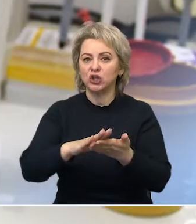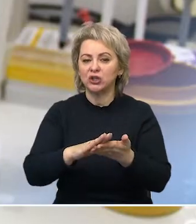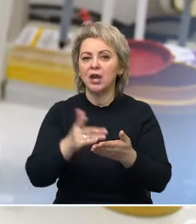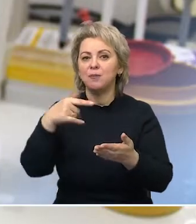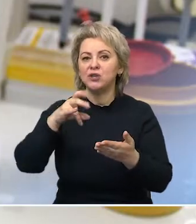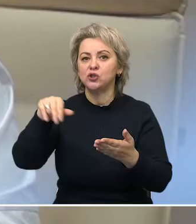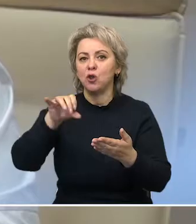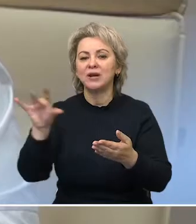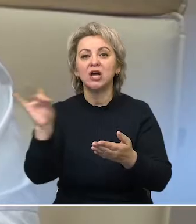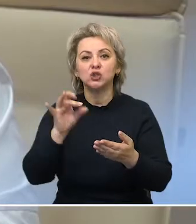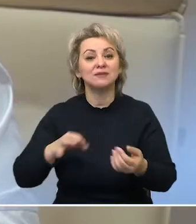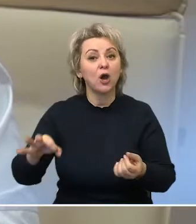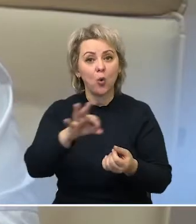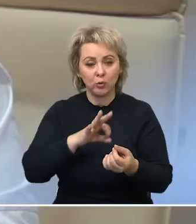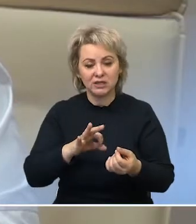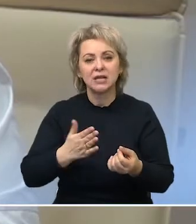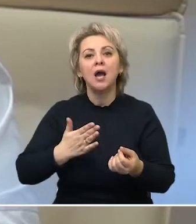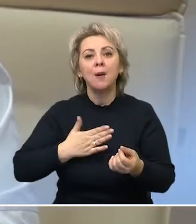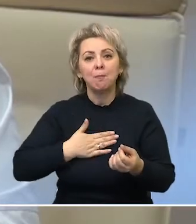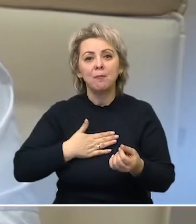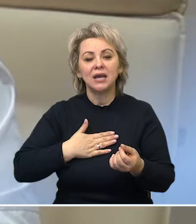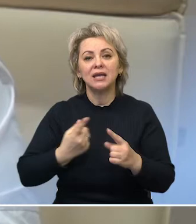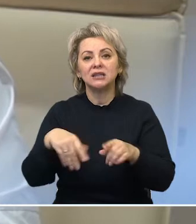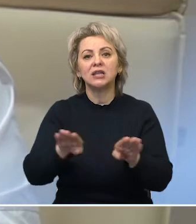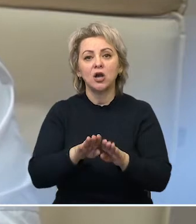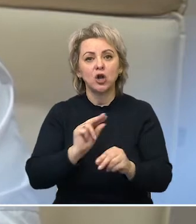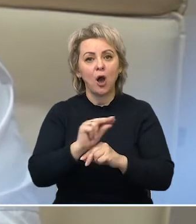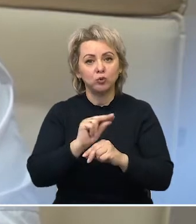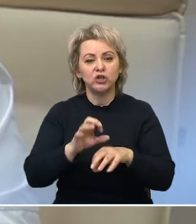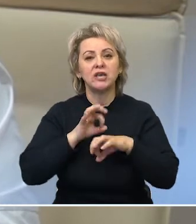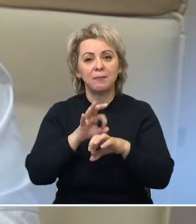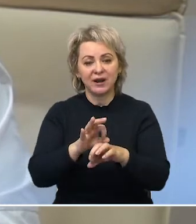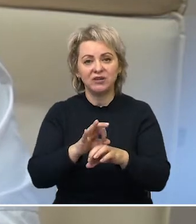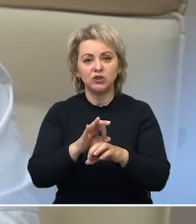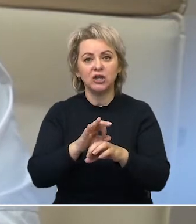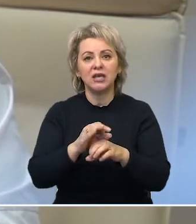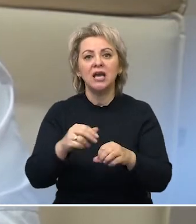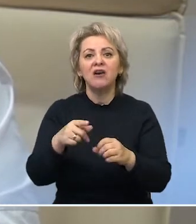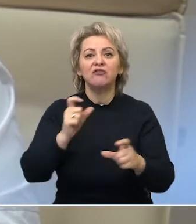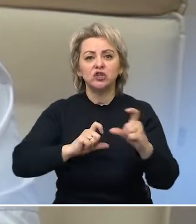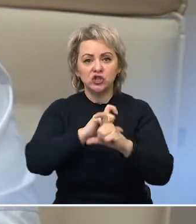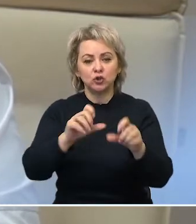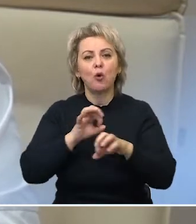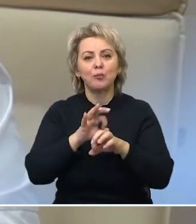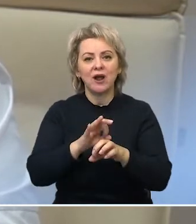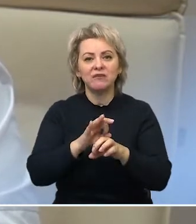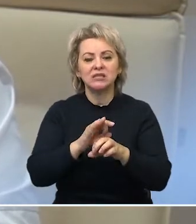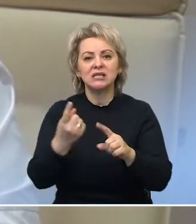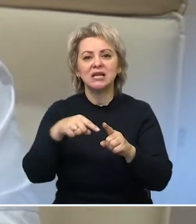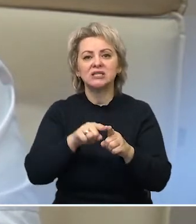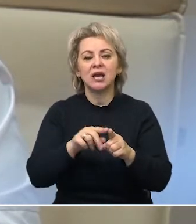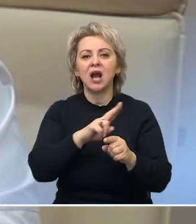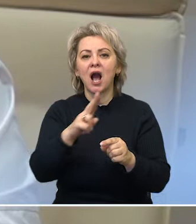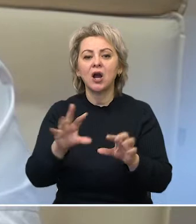Ростовской области. Мы проходили также обучение, противочумный институт проводил, о том, как правильно отбирать эти пробы,